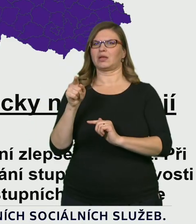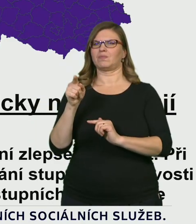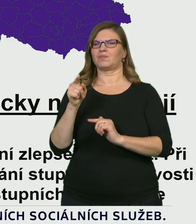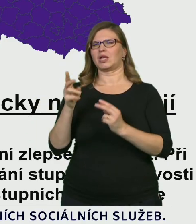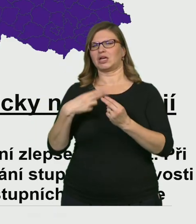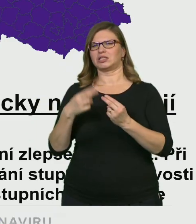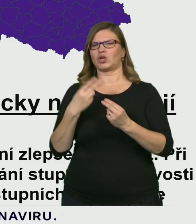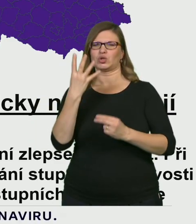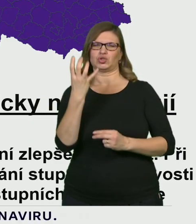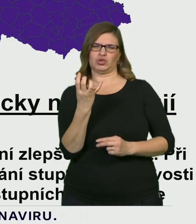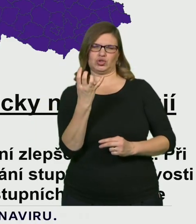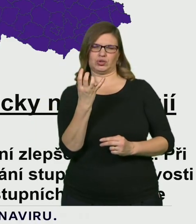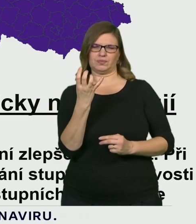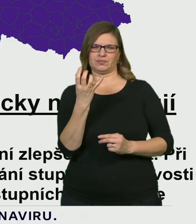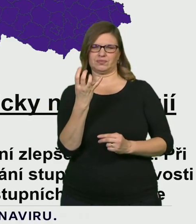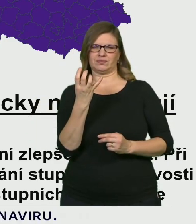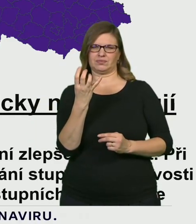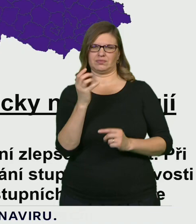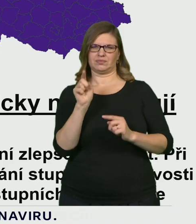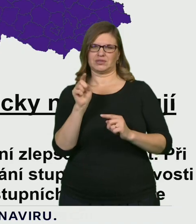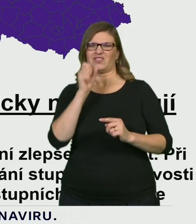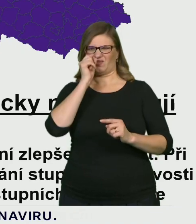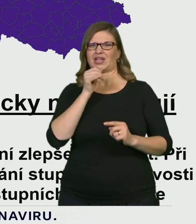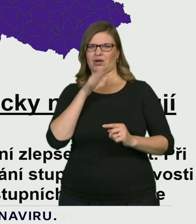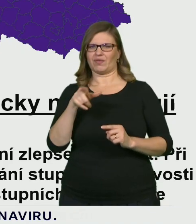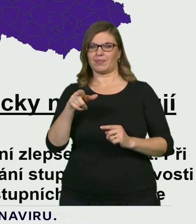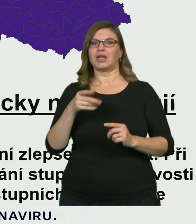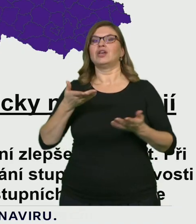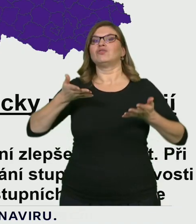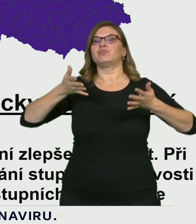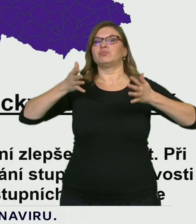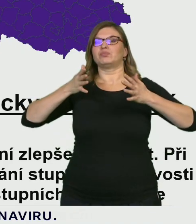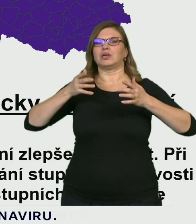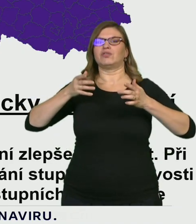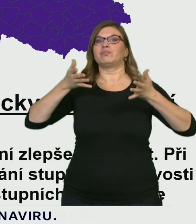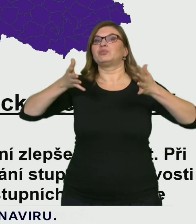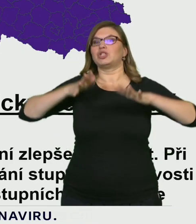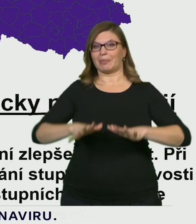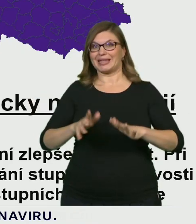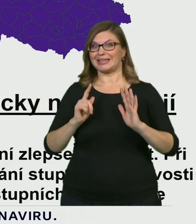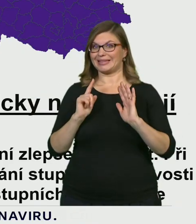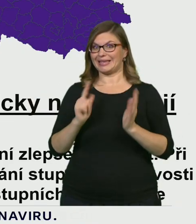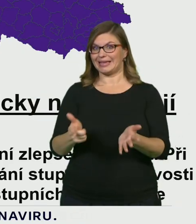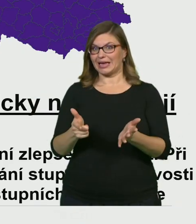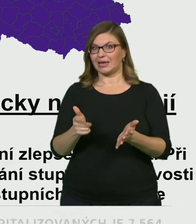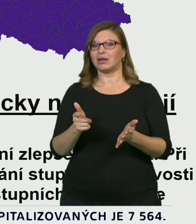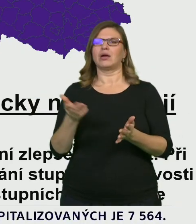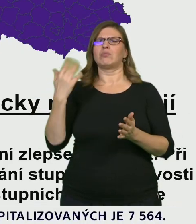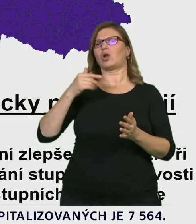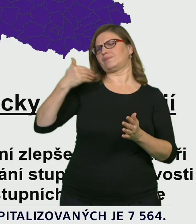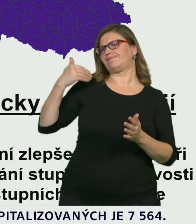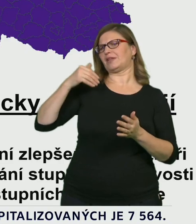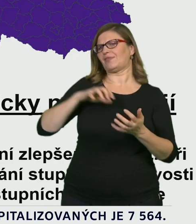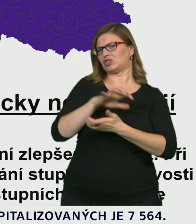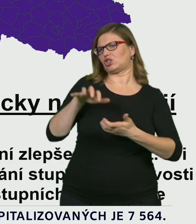rizika číslo 4. A jestli, že toto riziko bude trvat týden, začali jsme ho vyhodnocovat tuto v středu, takže